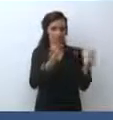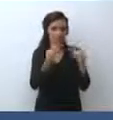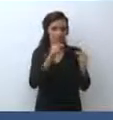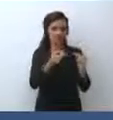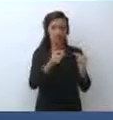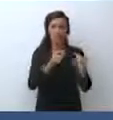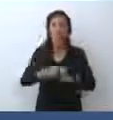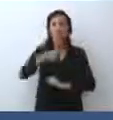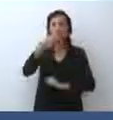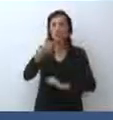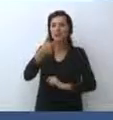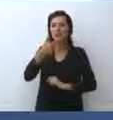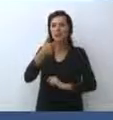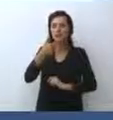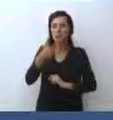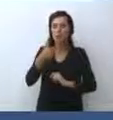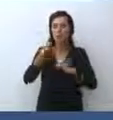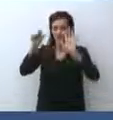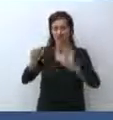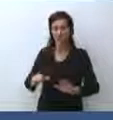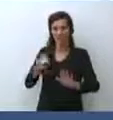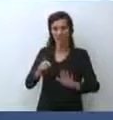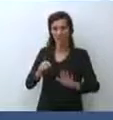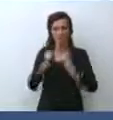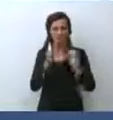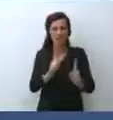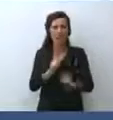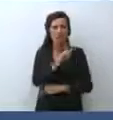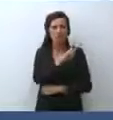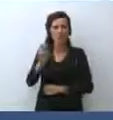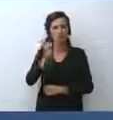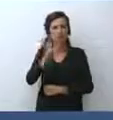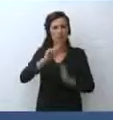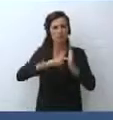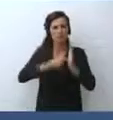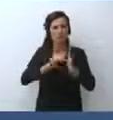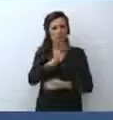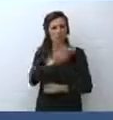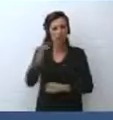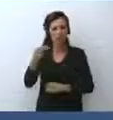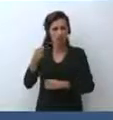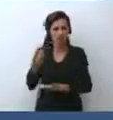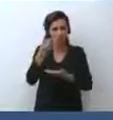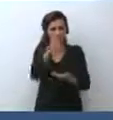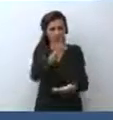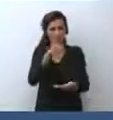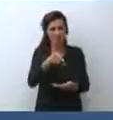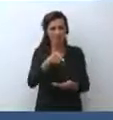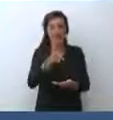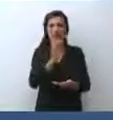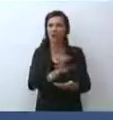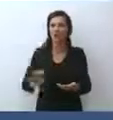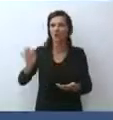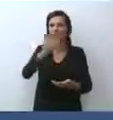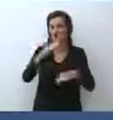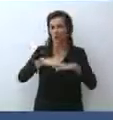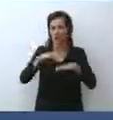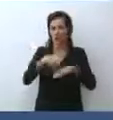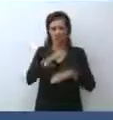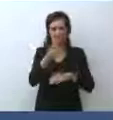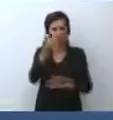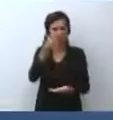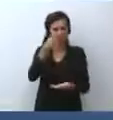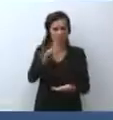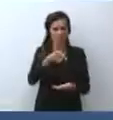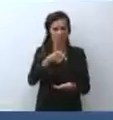sulla base dei 250 milioni di euro che sono stati utilizzati dalla regione, c'è stato un potenziamento